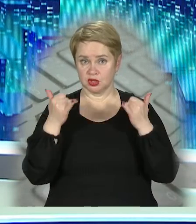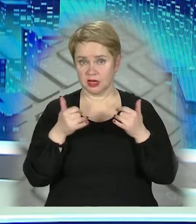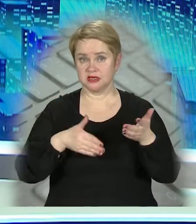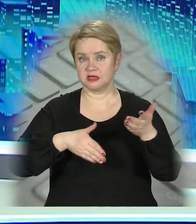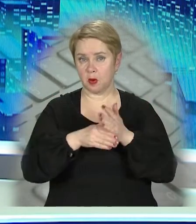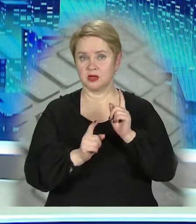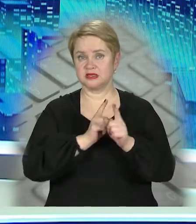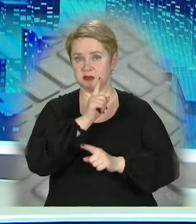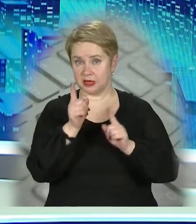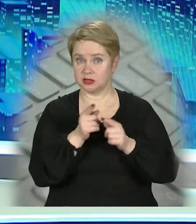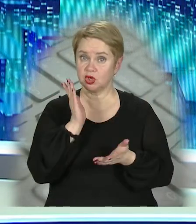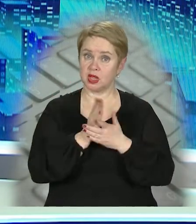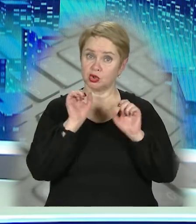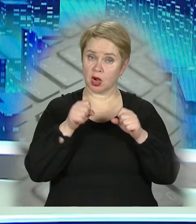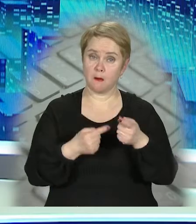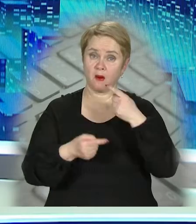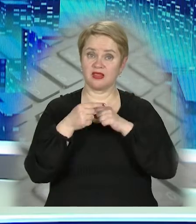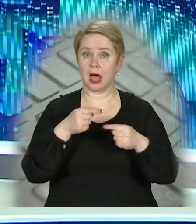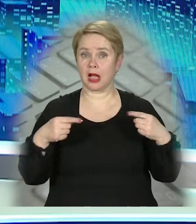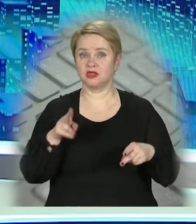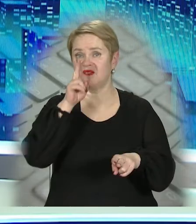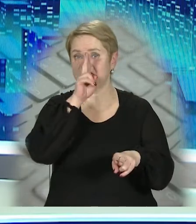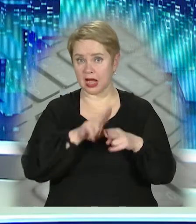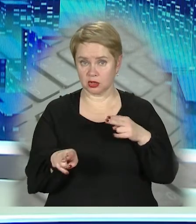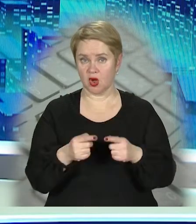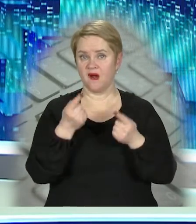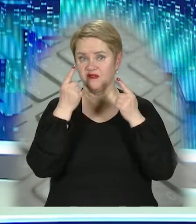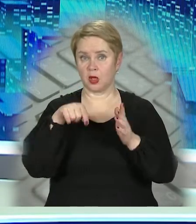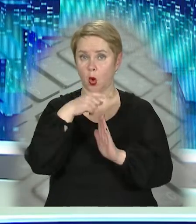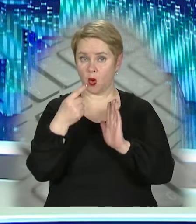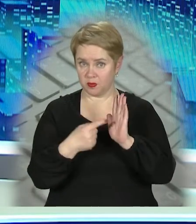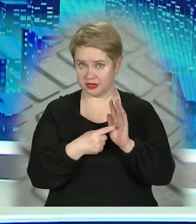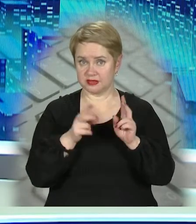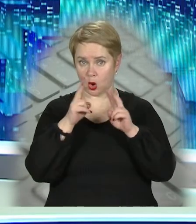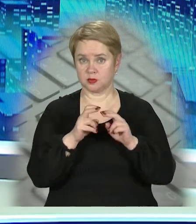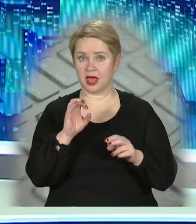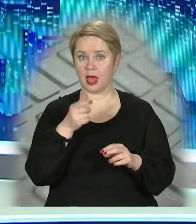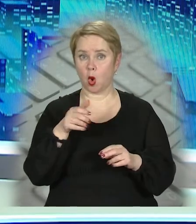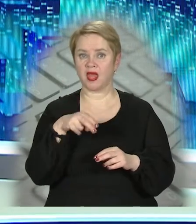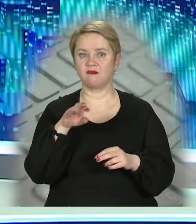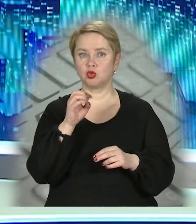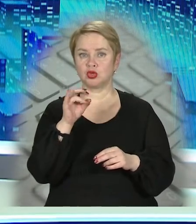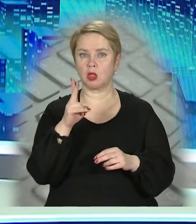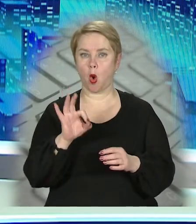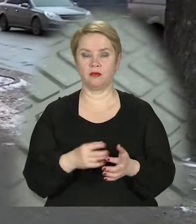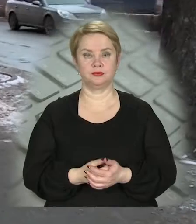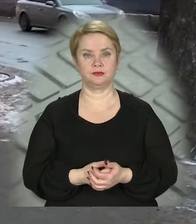способи змінилися, чи є шанс повернути речі, втрачені у великому місці, розбирався Єгор Євтушенко.